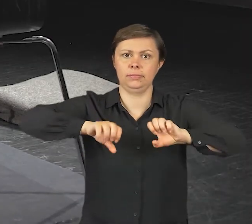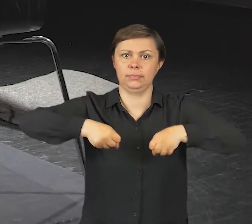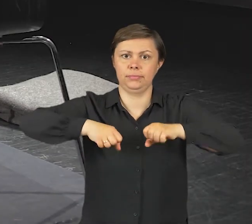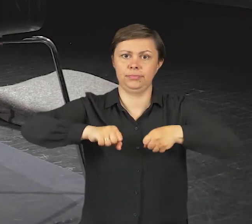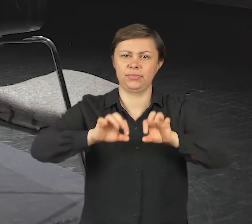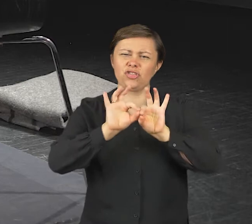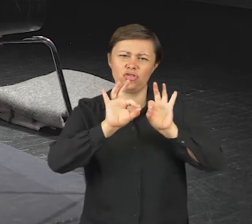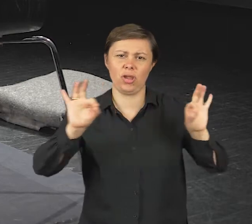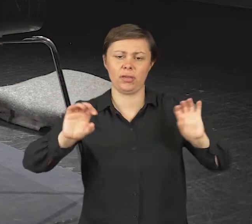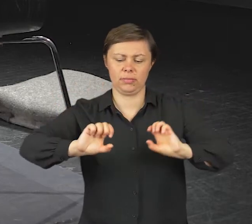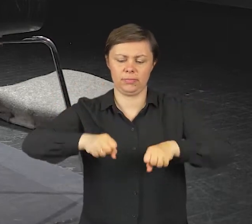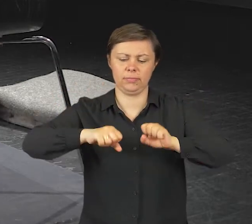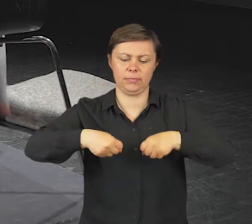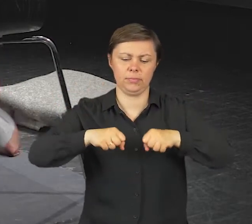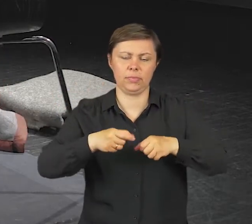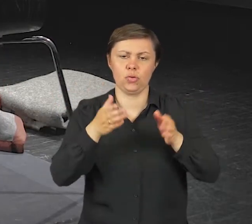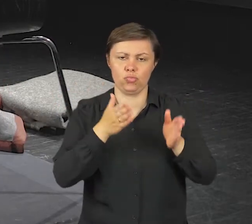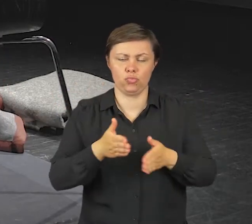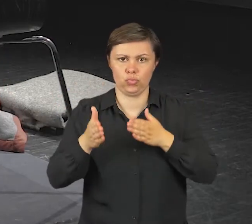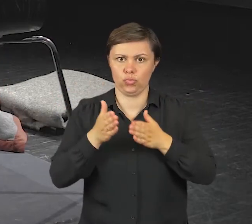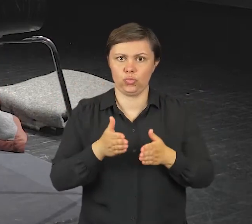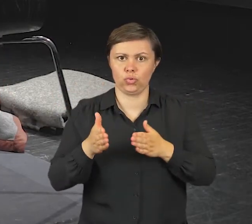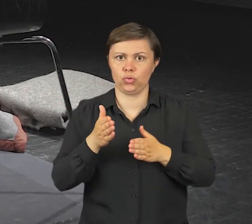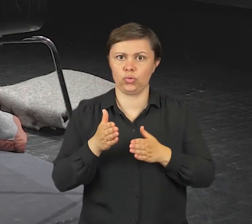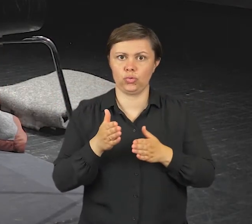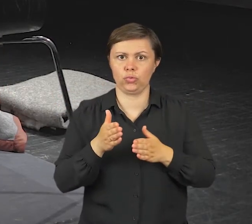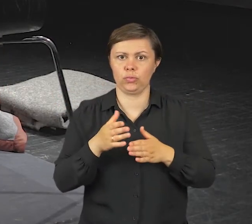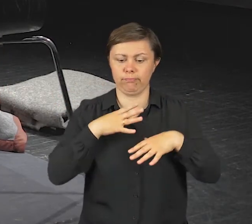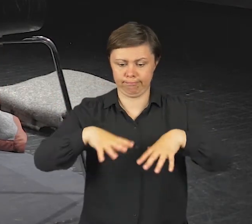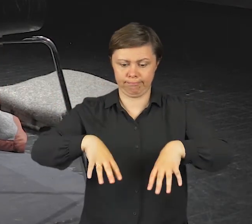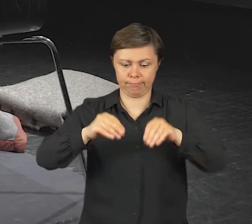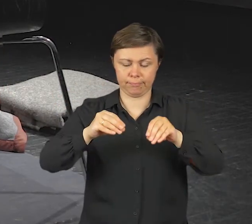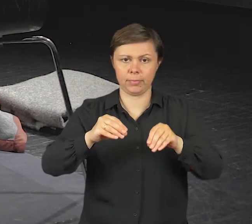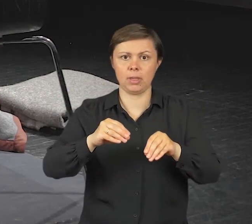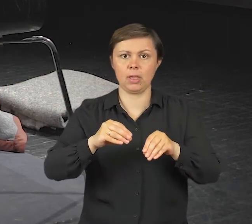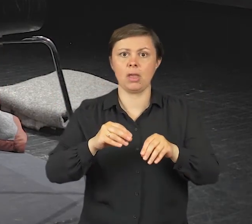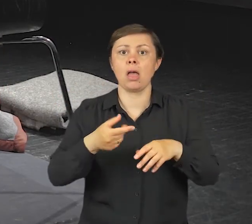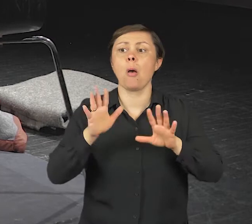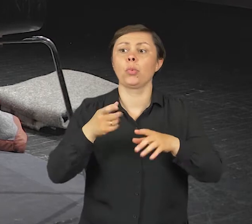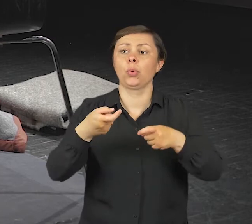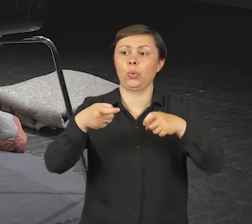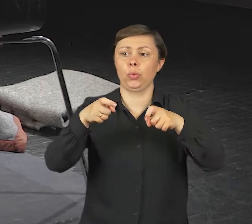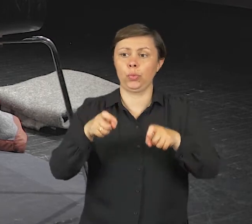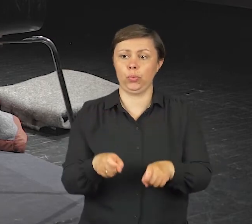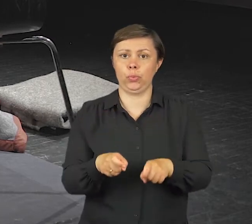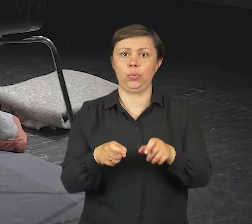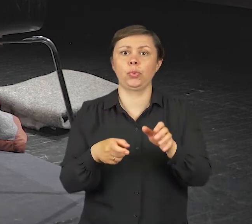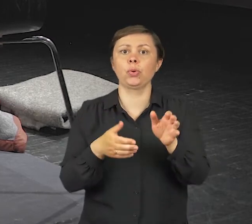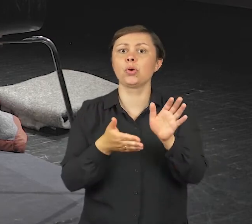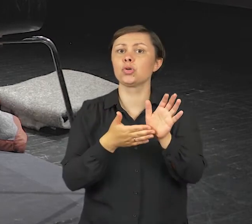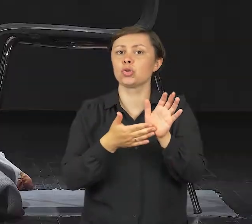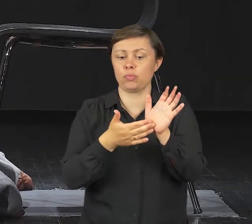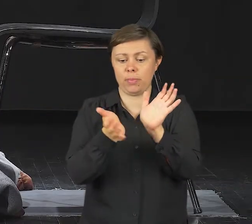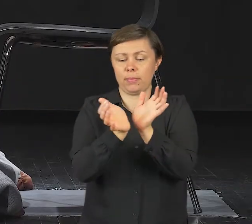cienki wałeczek. Przygotujesz go sobie z przodu. Następnie usiądziesz łącząc paluchy stóp na